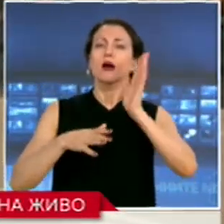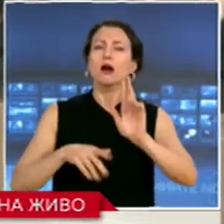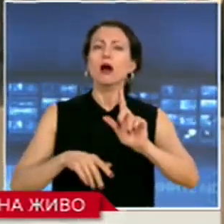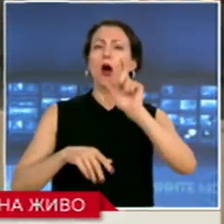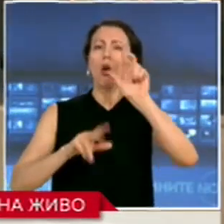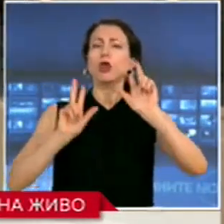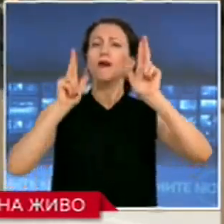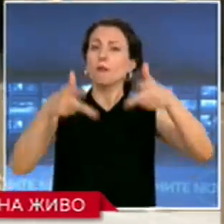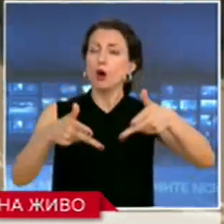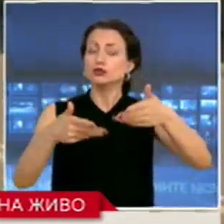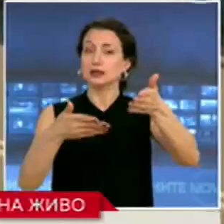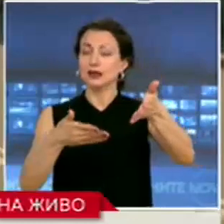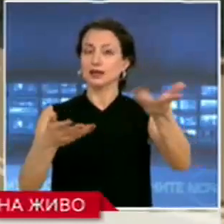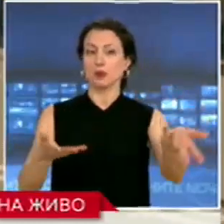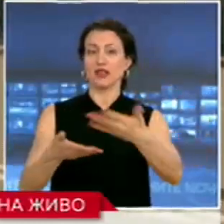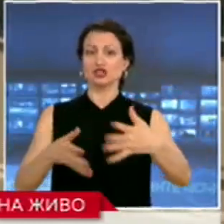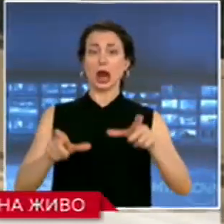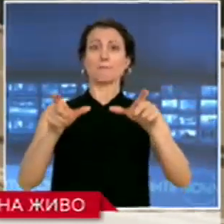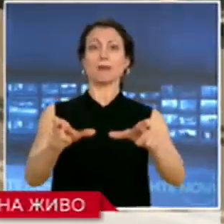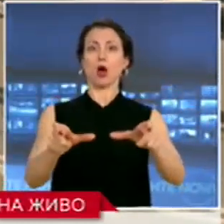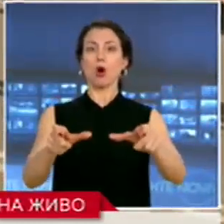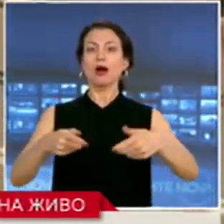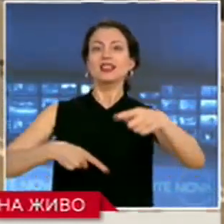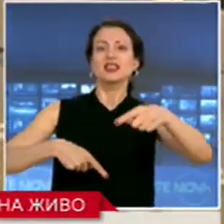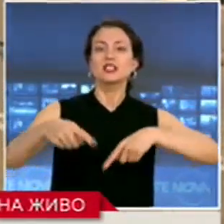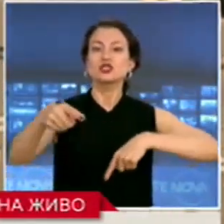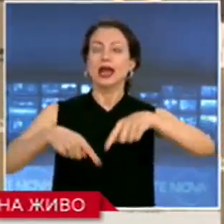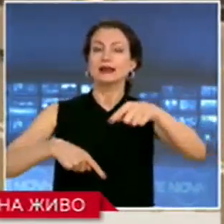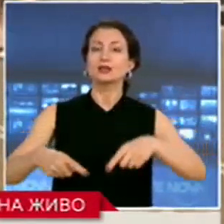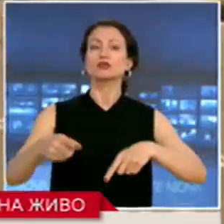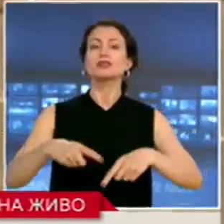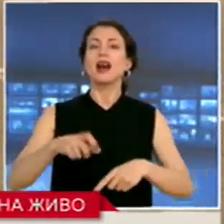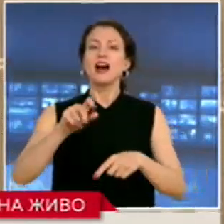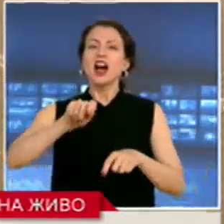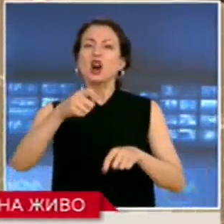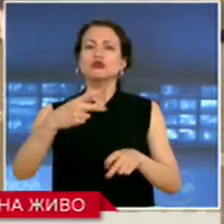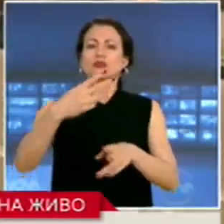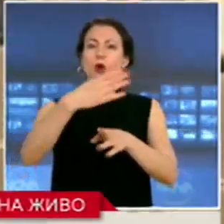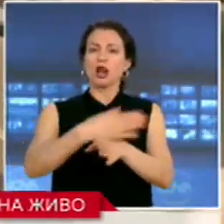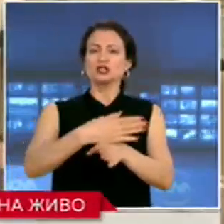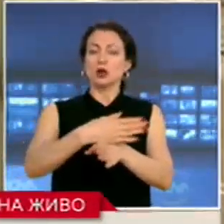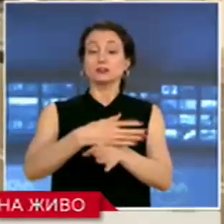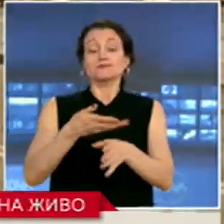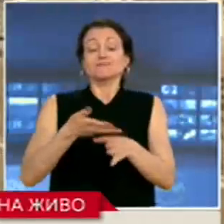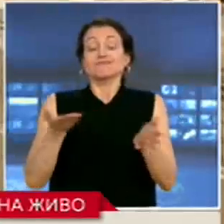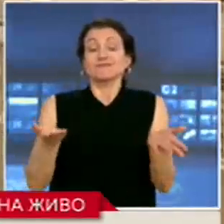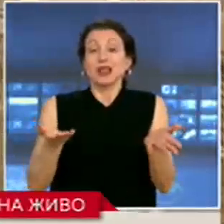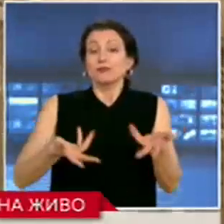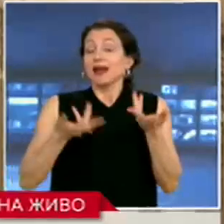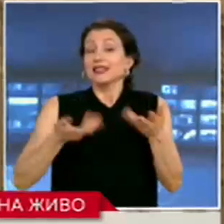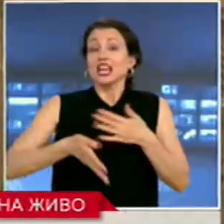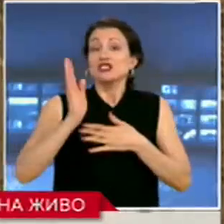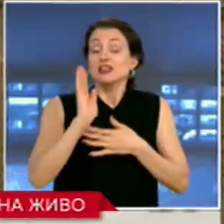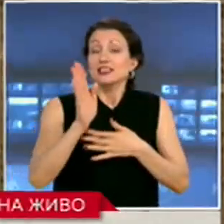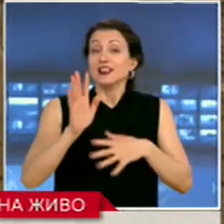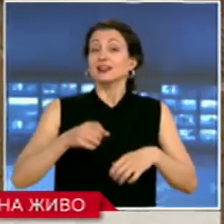където вече е и блокирано движението по Възловото кръстовище. Не знаем от там на къде ще поемат протестиращите,